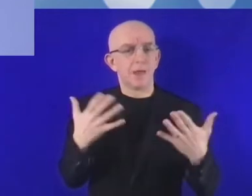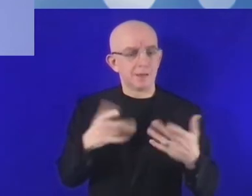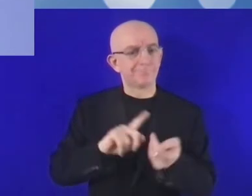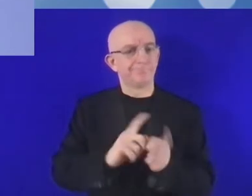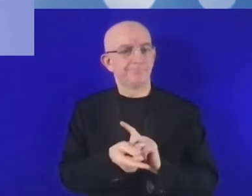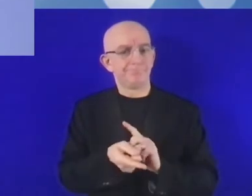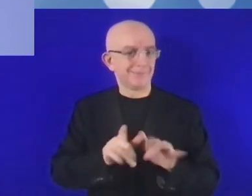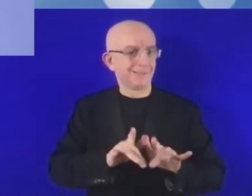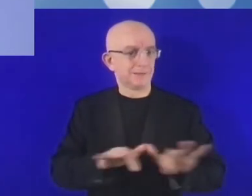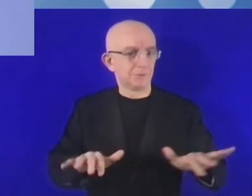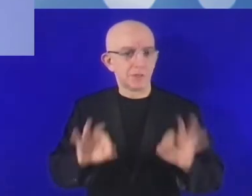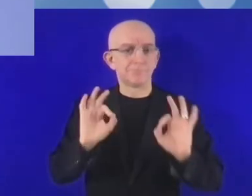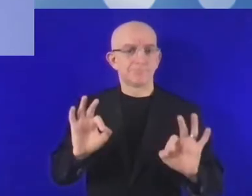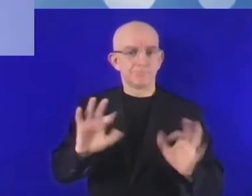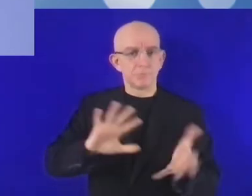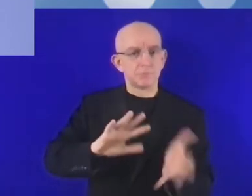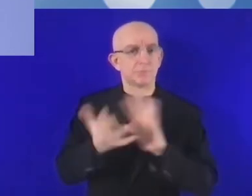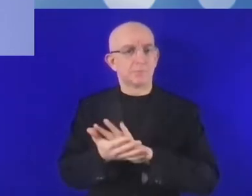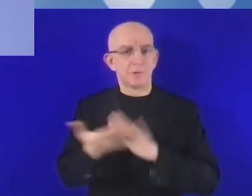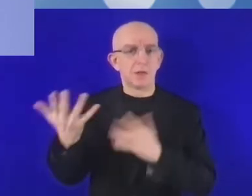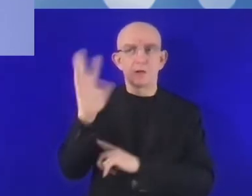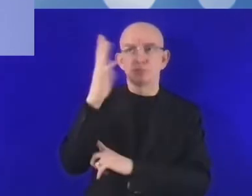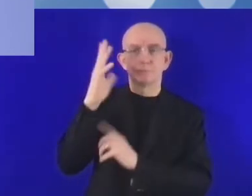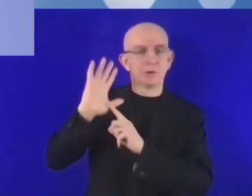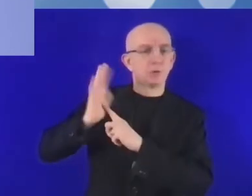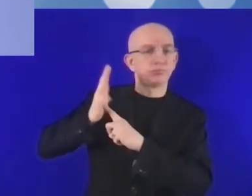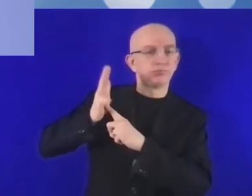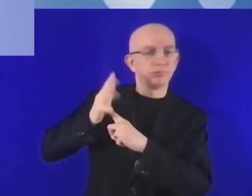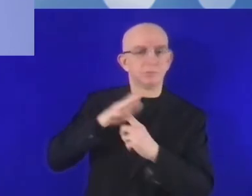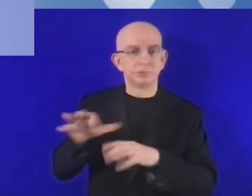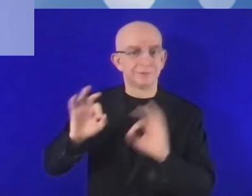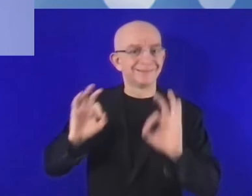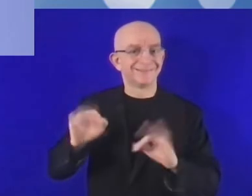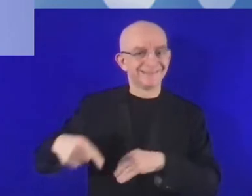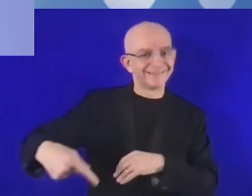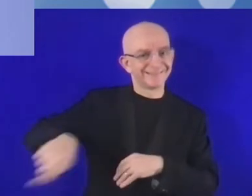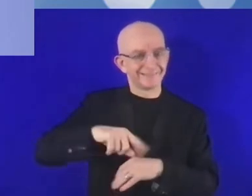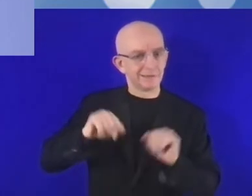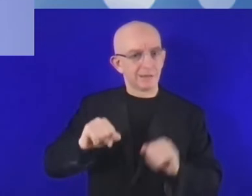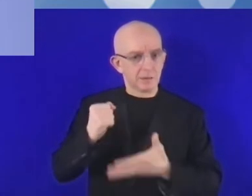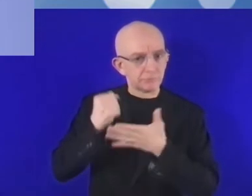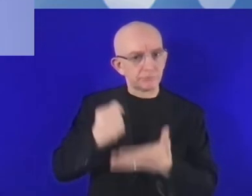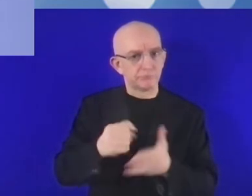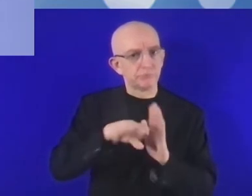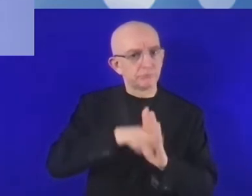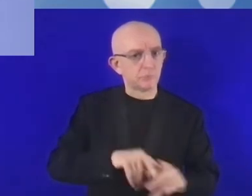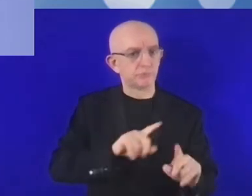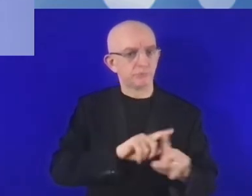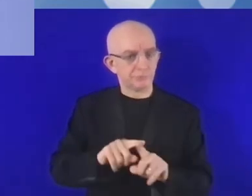A zatem potrzebne są bardzo duże programy inwestycyjne i dlatego współpraca pomiędzy graczami prywatnymi i